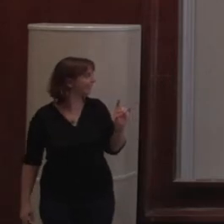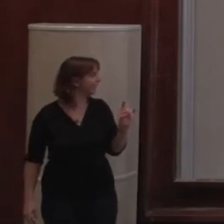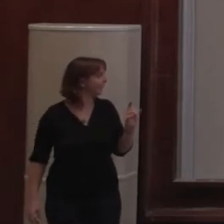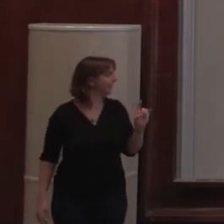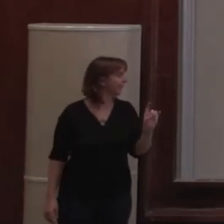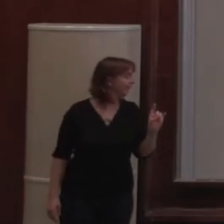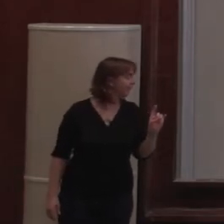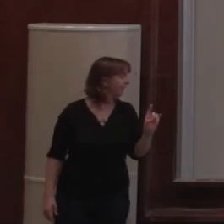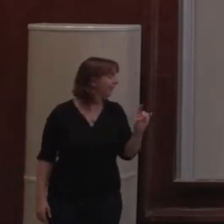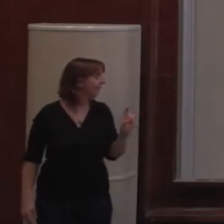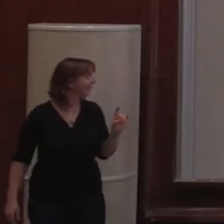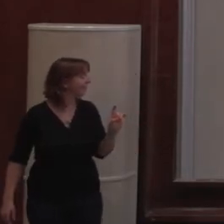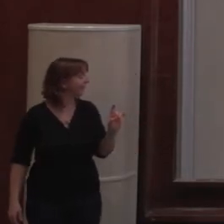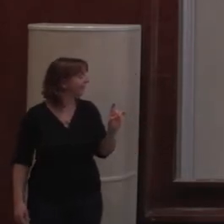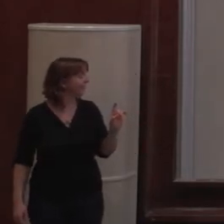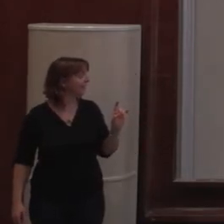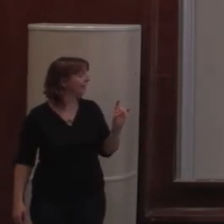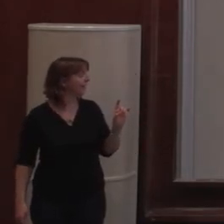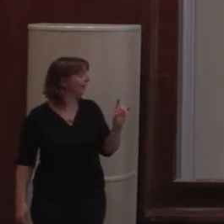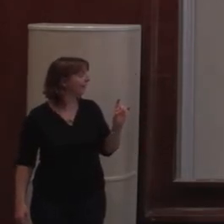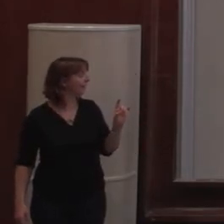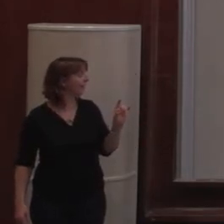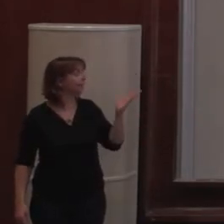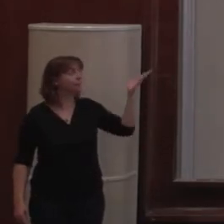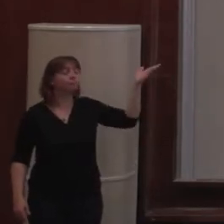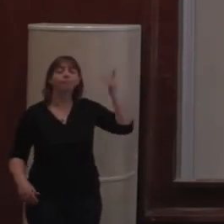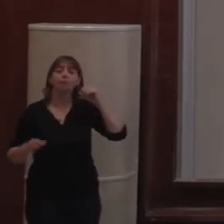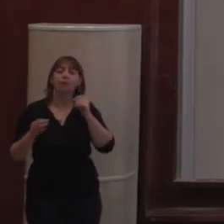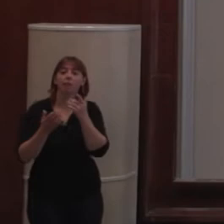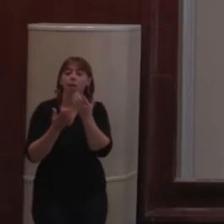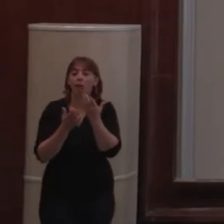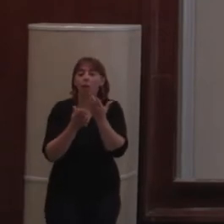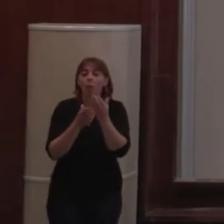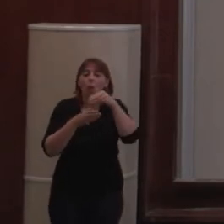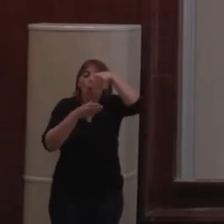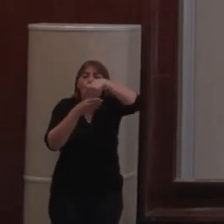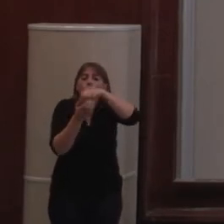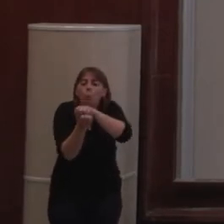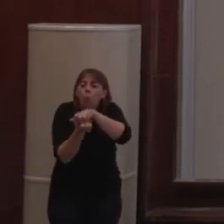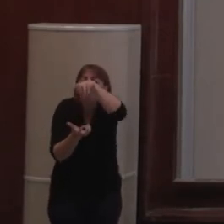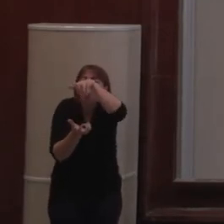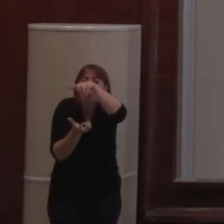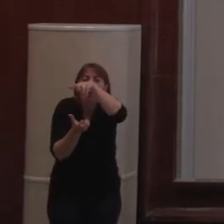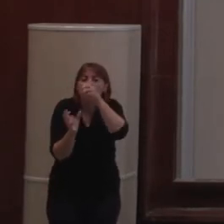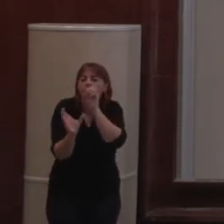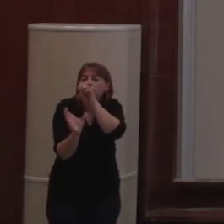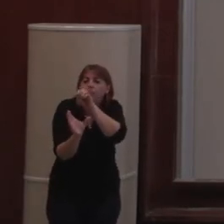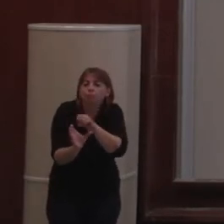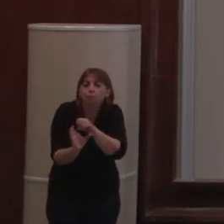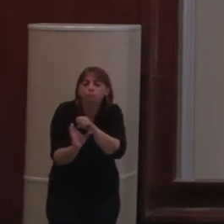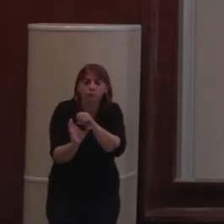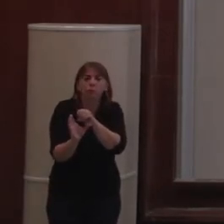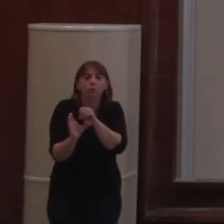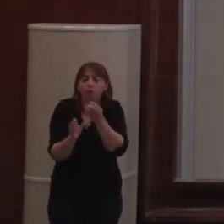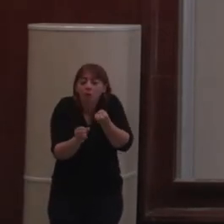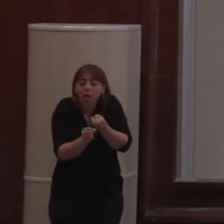Donc, on a... Ce qu'on va vous montrer là, c'est comment on crée un nouveau type de contenu. Donc, les types de contenu, c'est le genre d'informations qu'on gère dans le site. Donc, il y